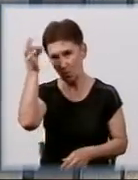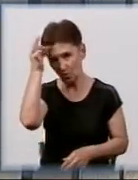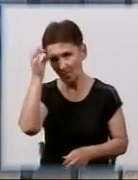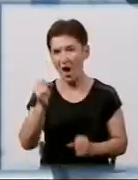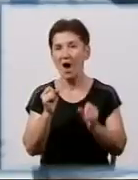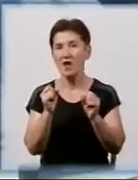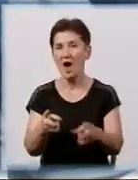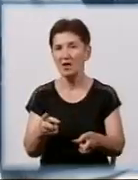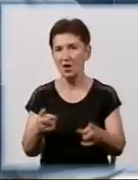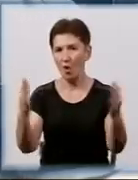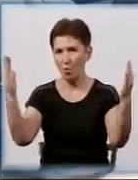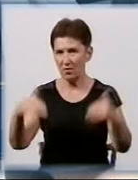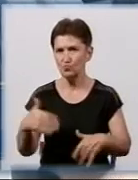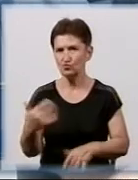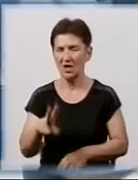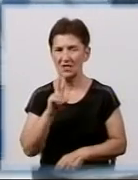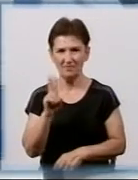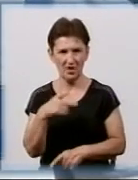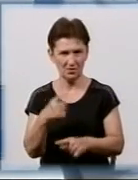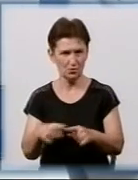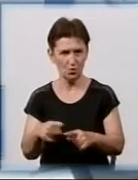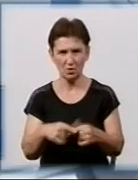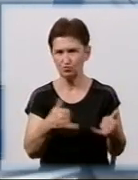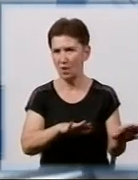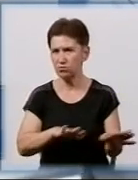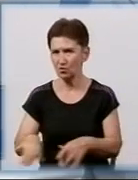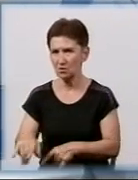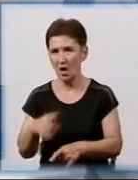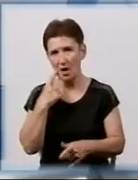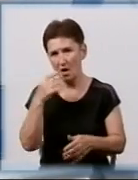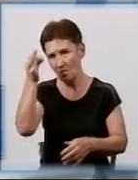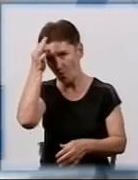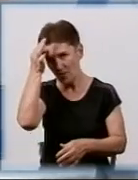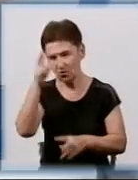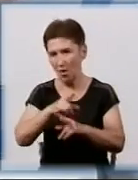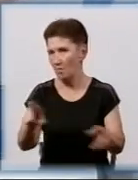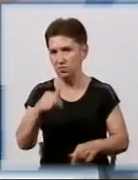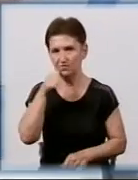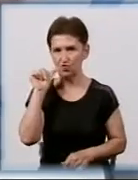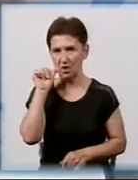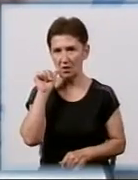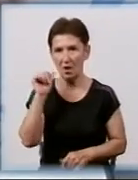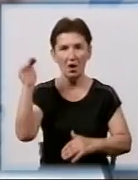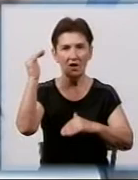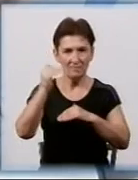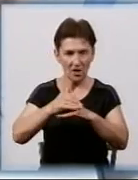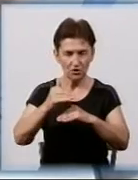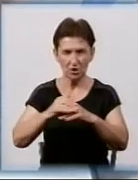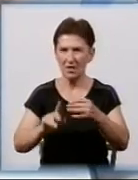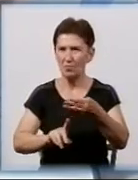обвалився. Майже два роки пройшло, але я пам'ятаю, не наче б це вчора було. Ввечері почало